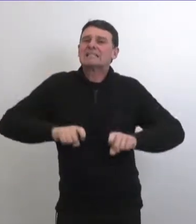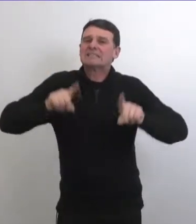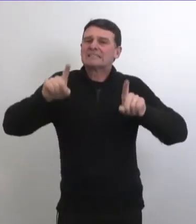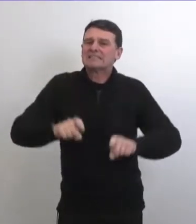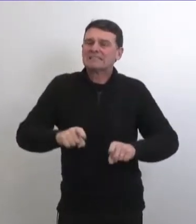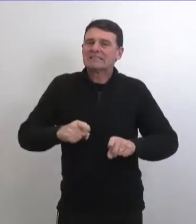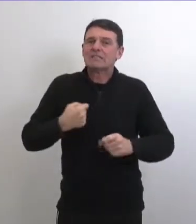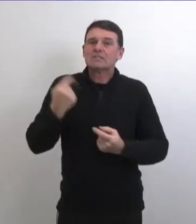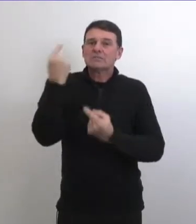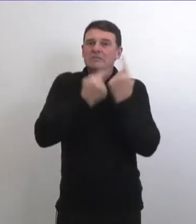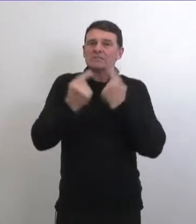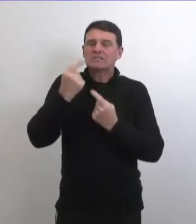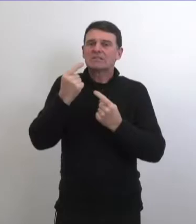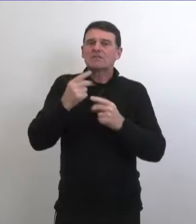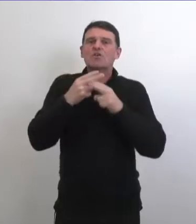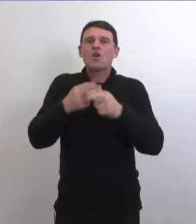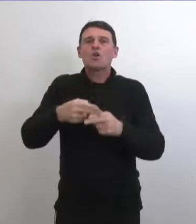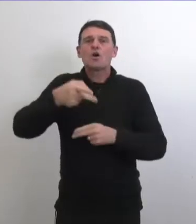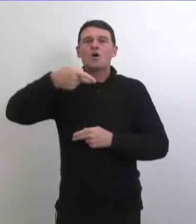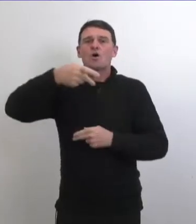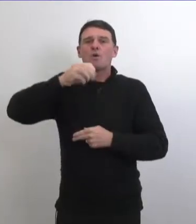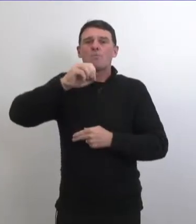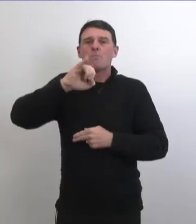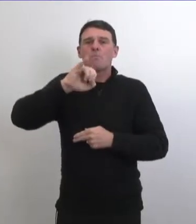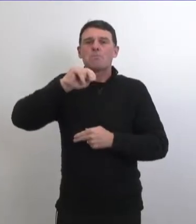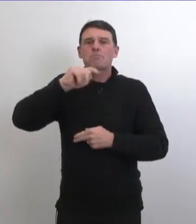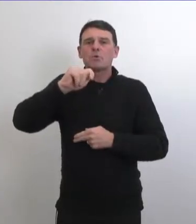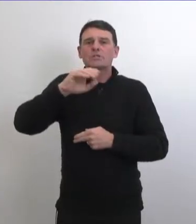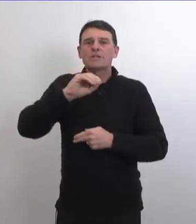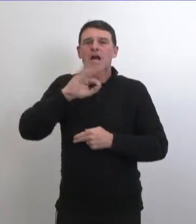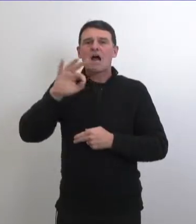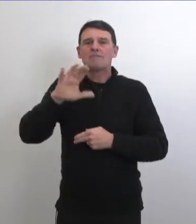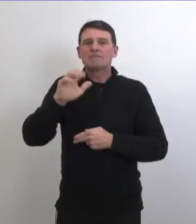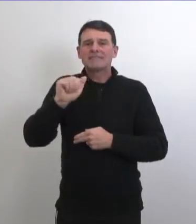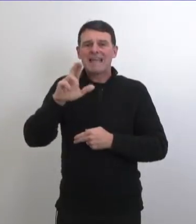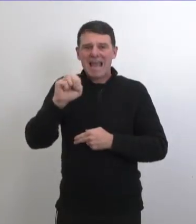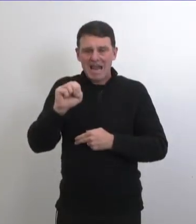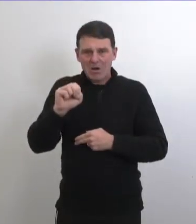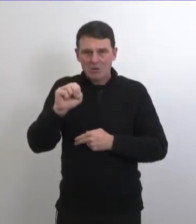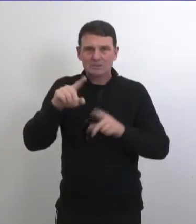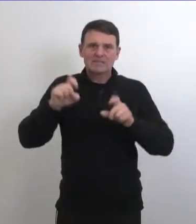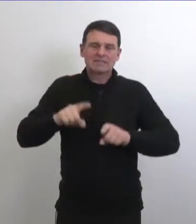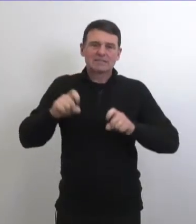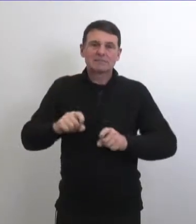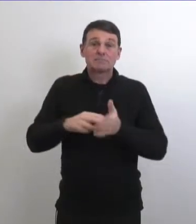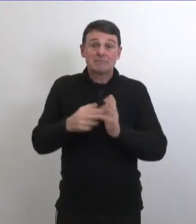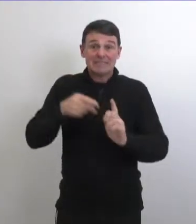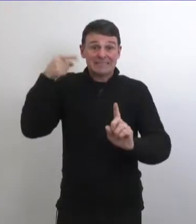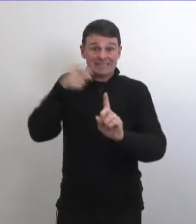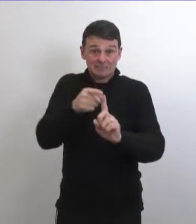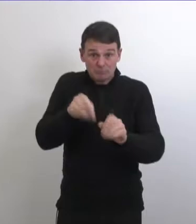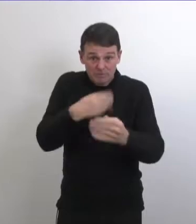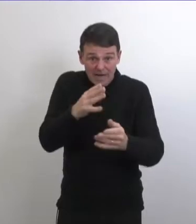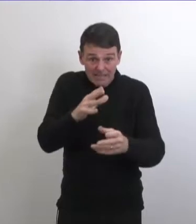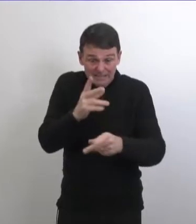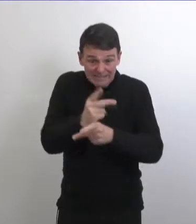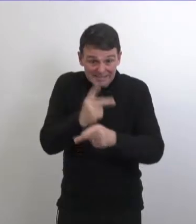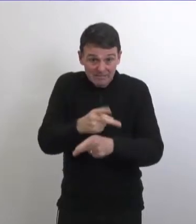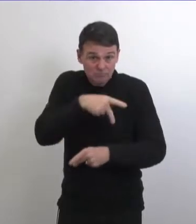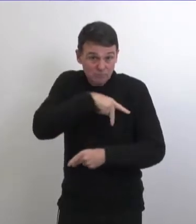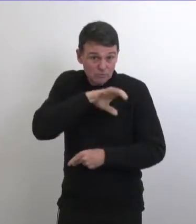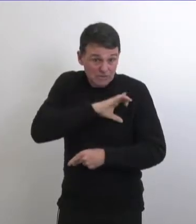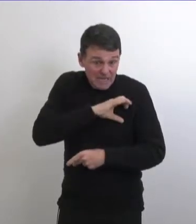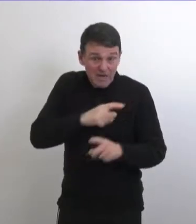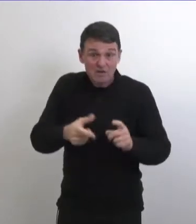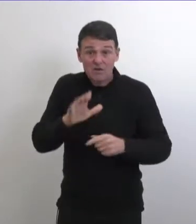en fait un projet pilote nous allons essayer d'utiliser ce qu'on appelle du dépistage au point d'intervention